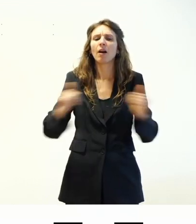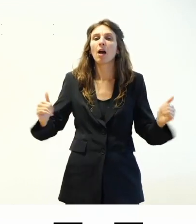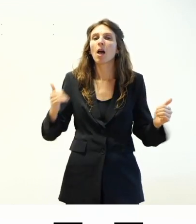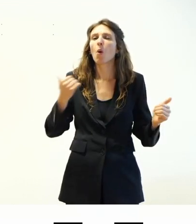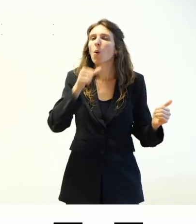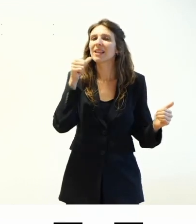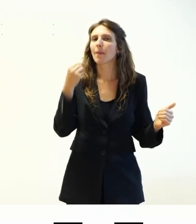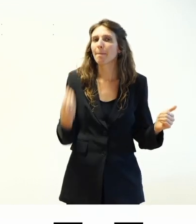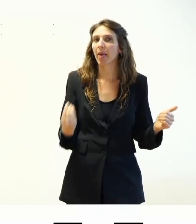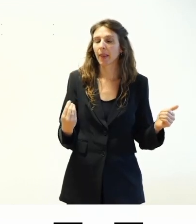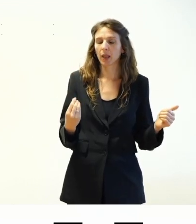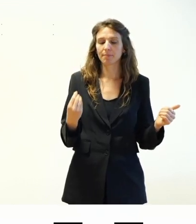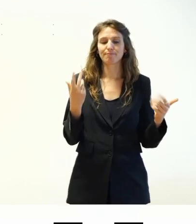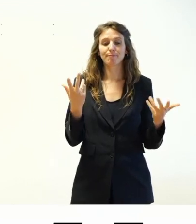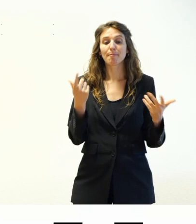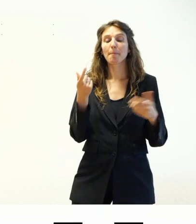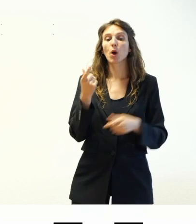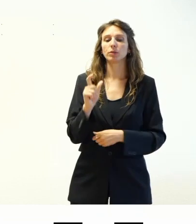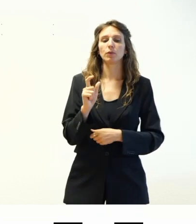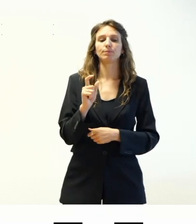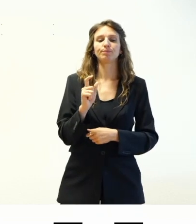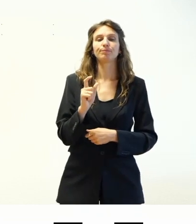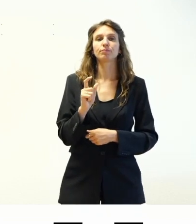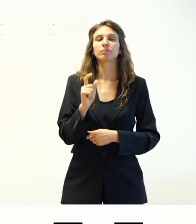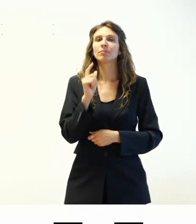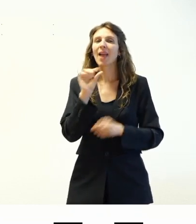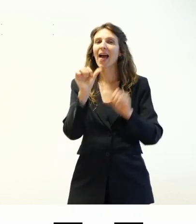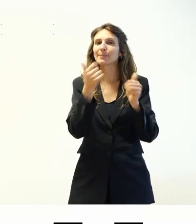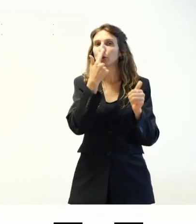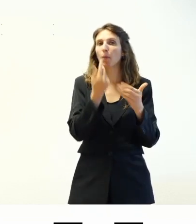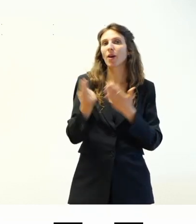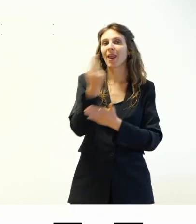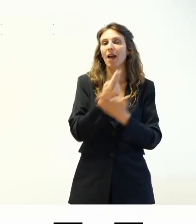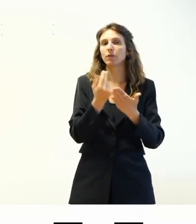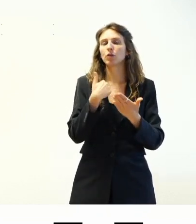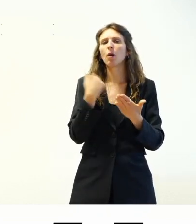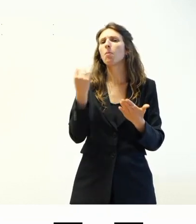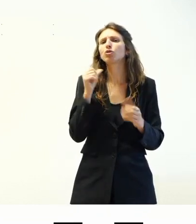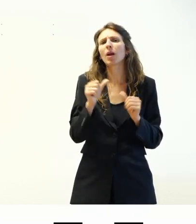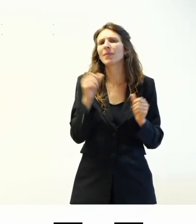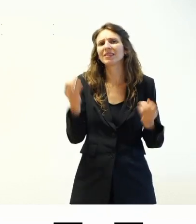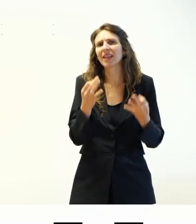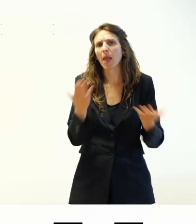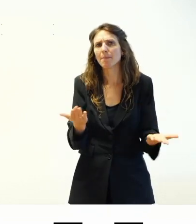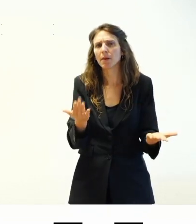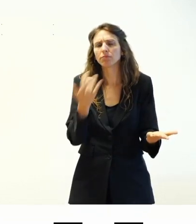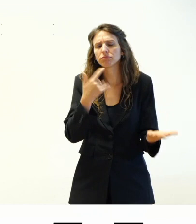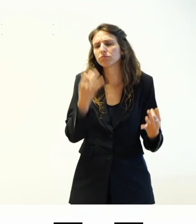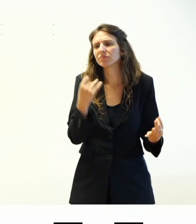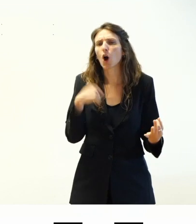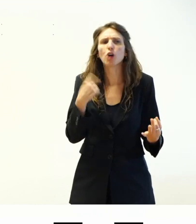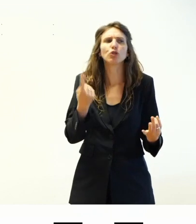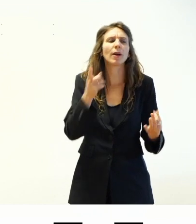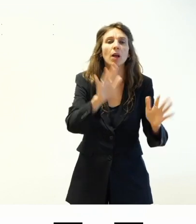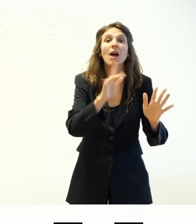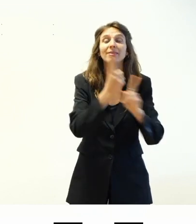Perché in realtà, siccome l'aspetto grafico del sito io posso sempre decidere di cambiarlo, dovrei fare in modo che l